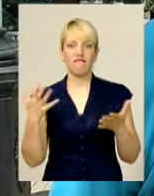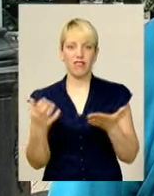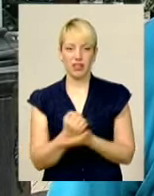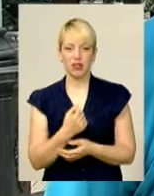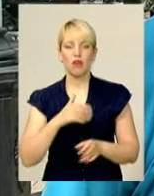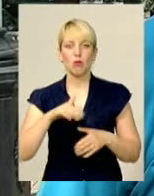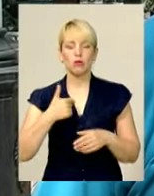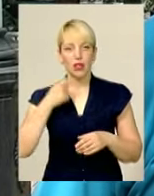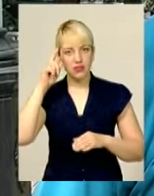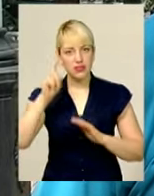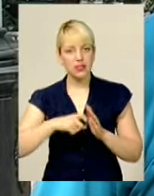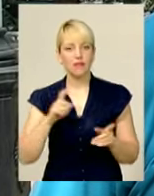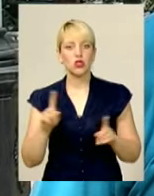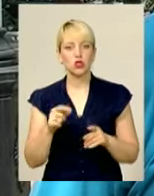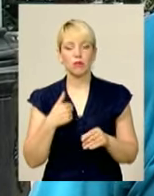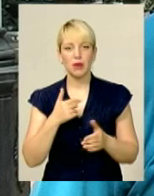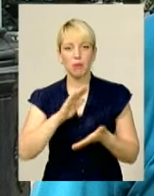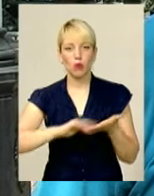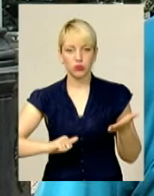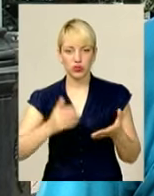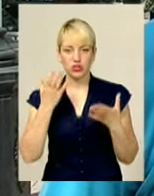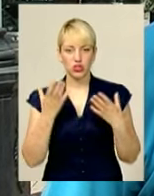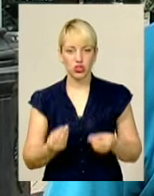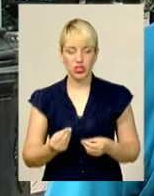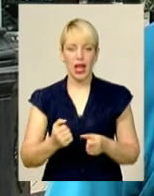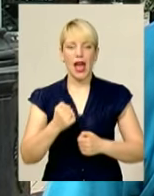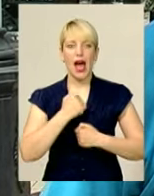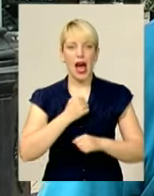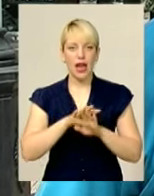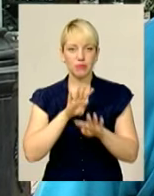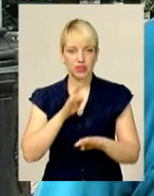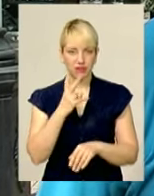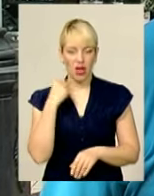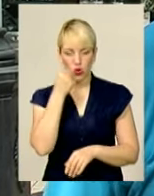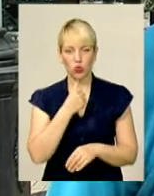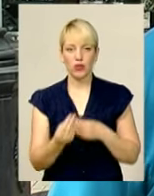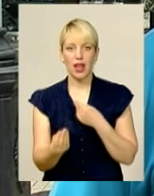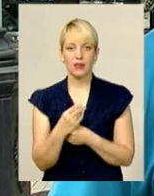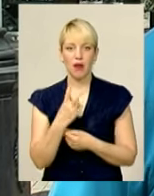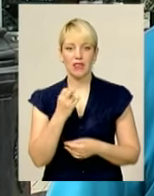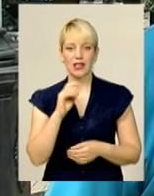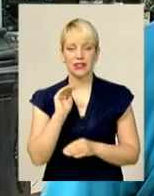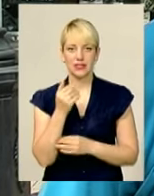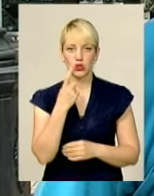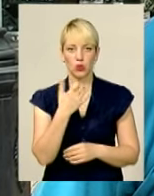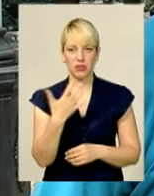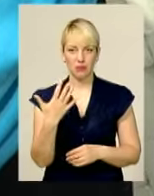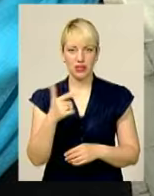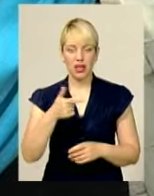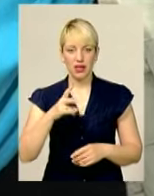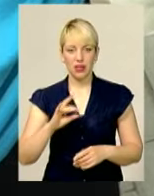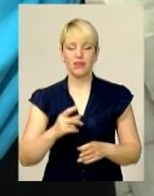я дізнався, що мені пропустили армію 2 роки, надбавку на дитину 150 гривень і